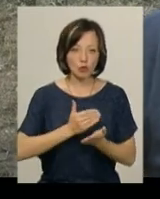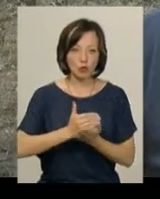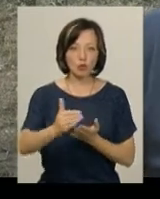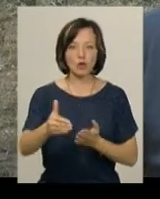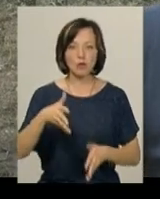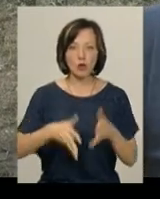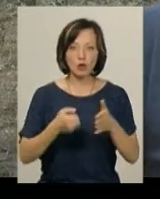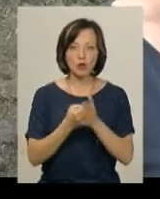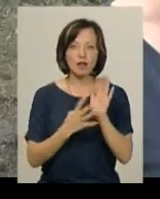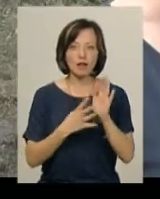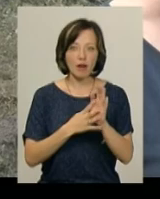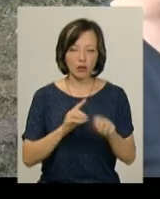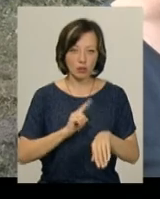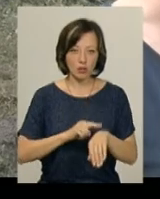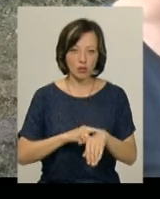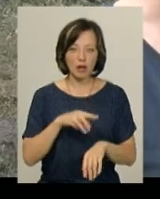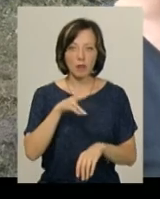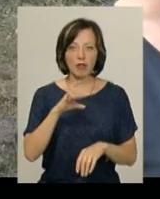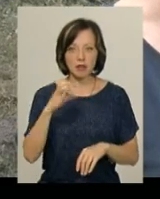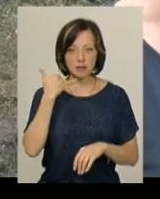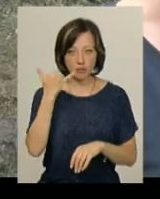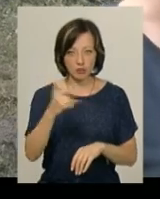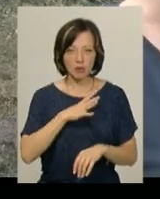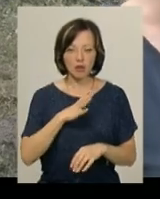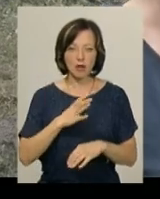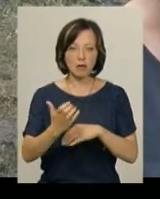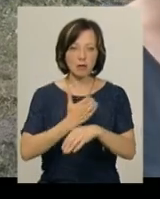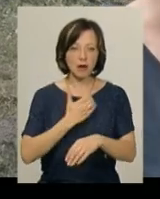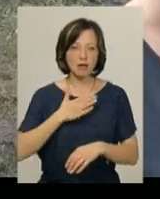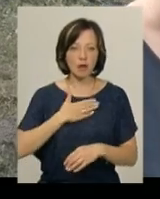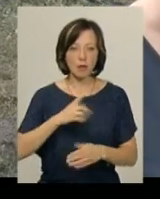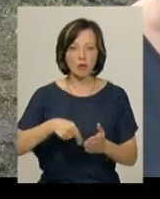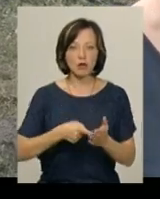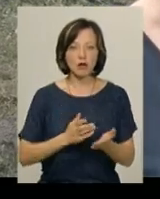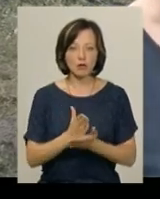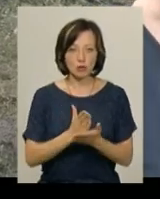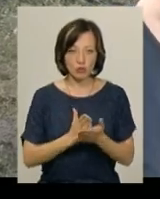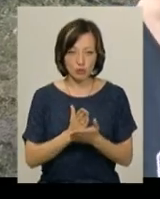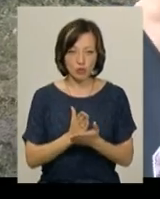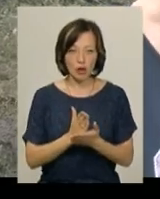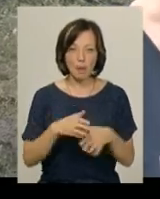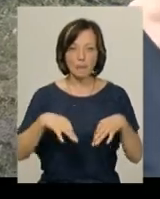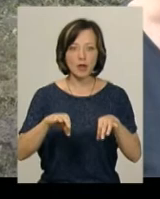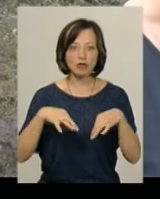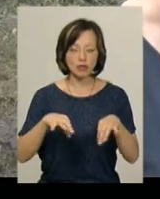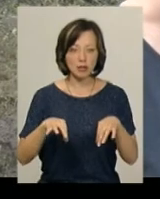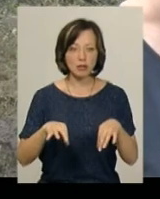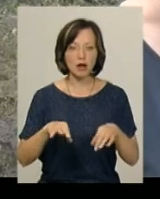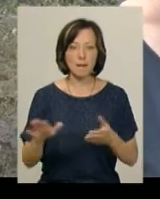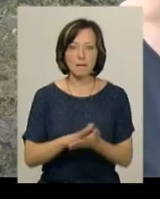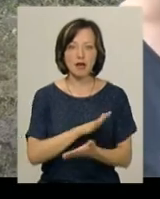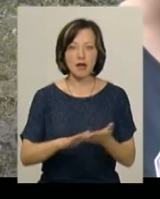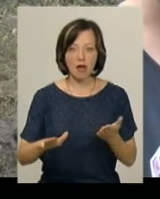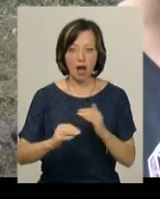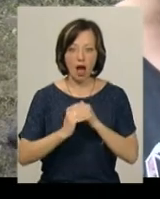до 9-ї години. В МЧС дзвонили, вони направили нам комунальну службу, машину, яка ми асфальт,